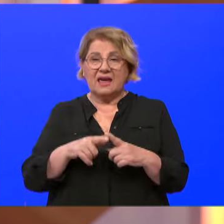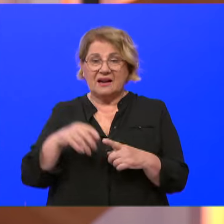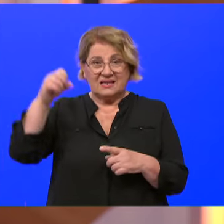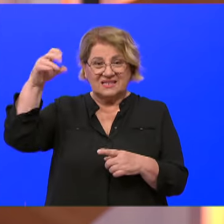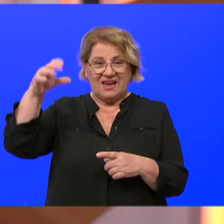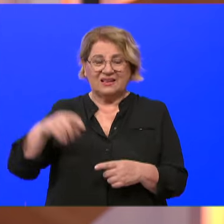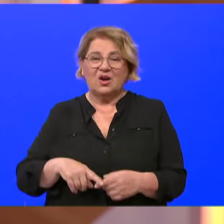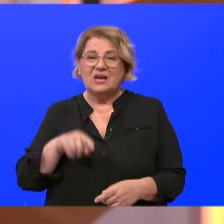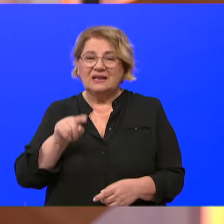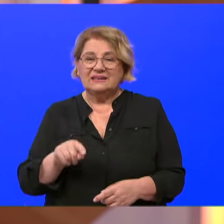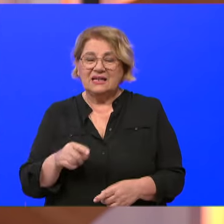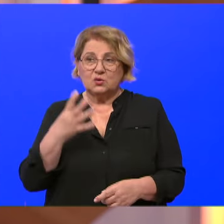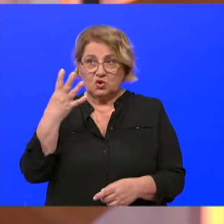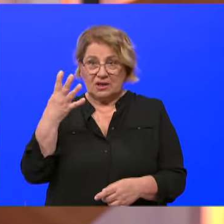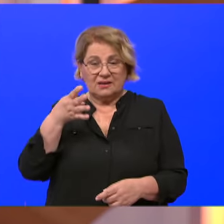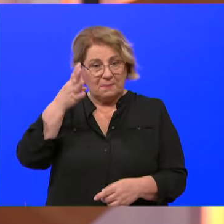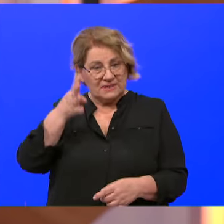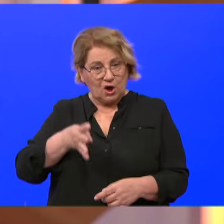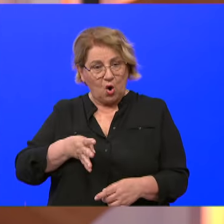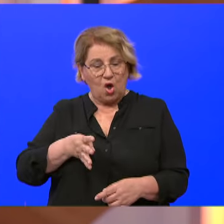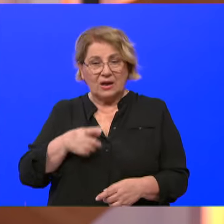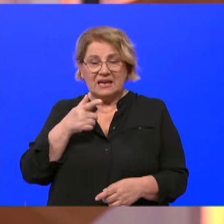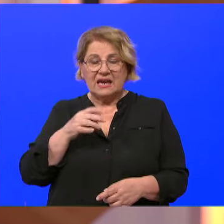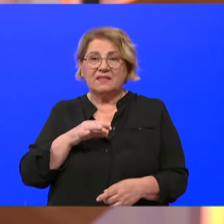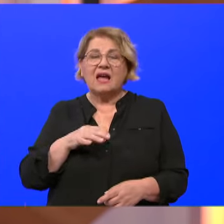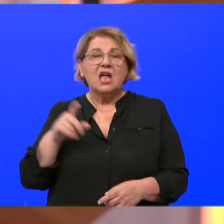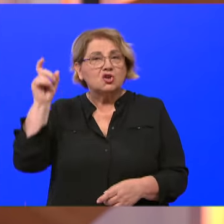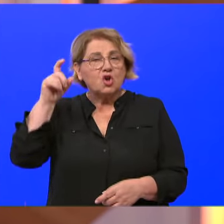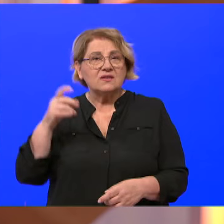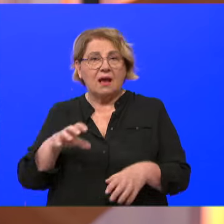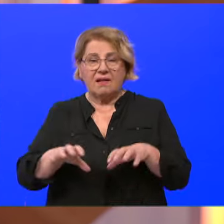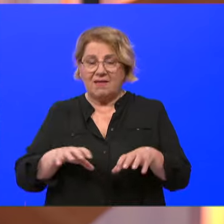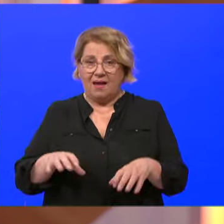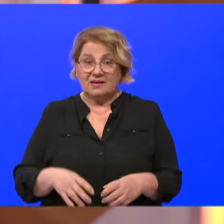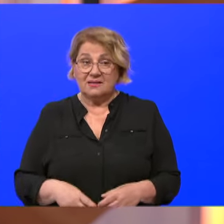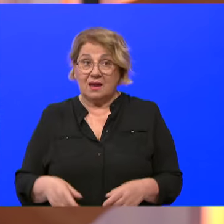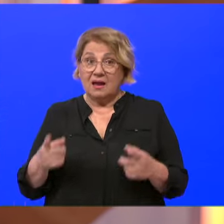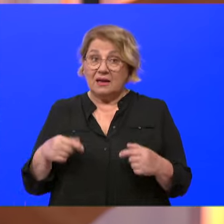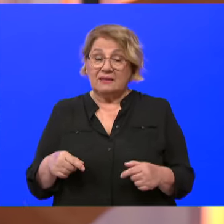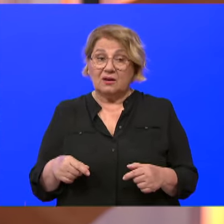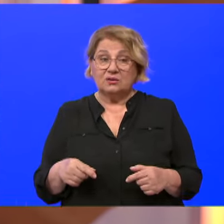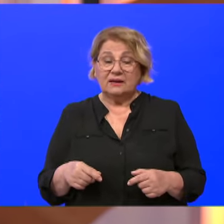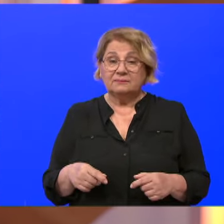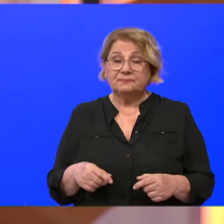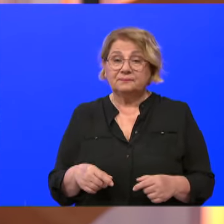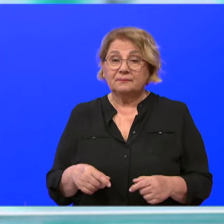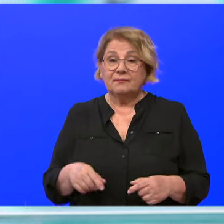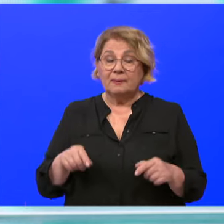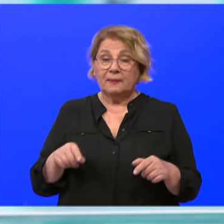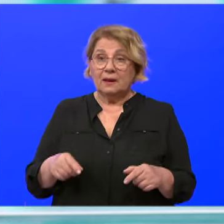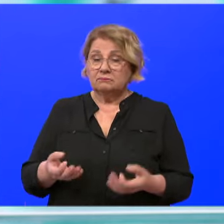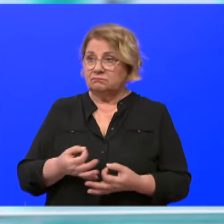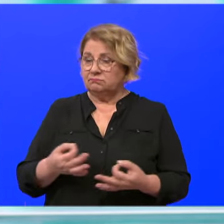gdje su četiri psihologa i jedna socijalna radnica. Tako da je to